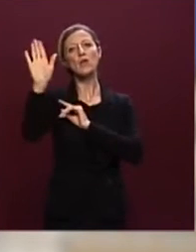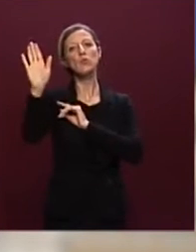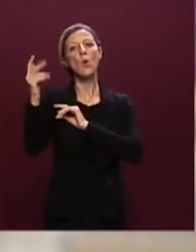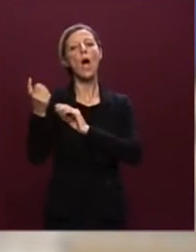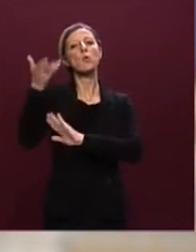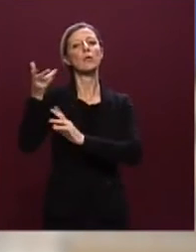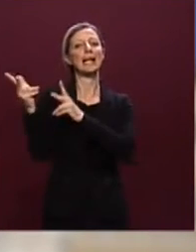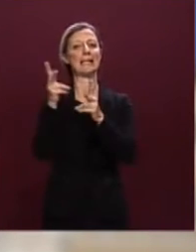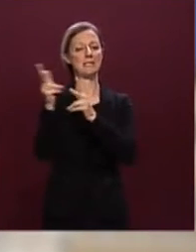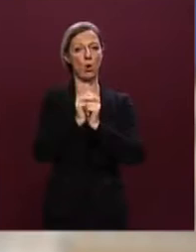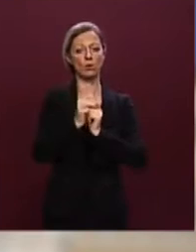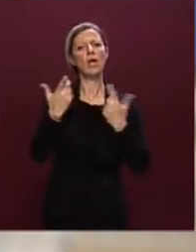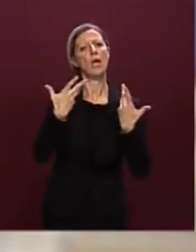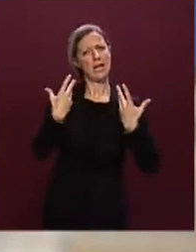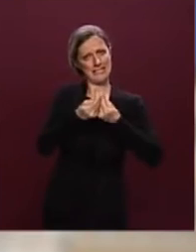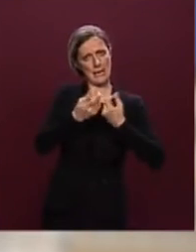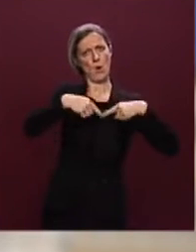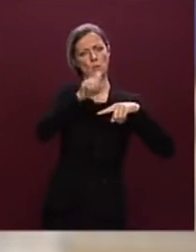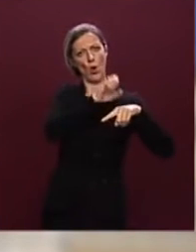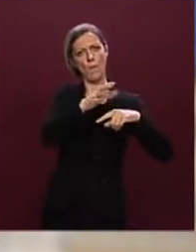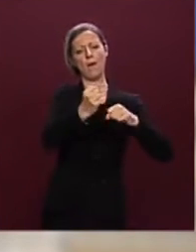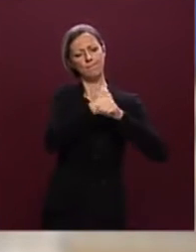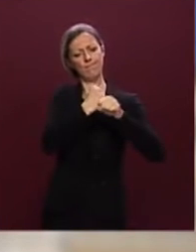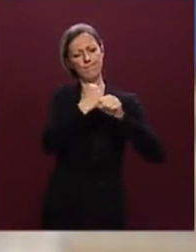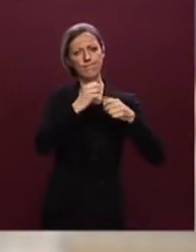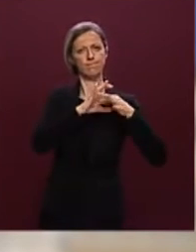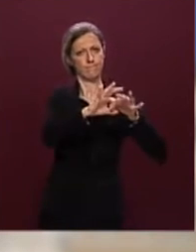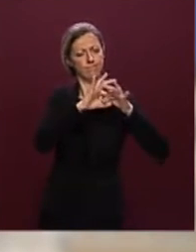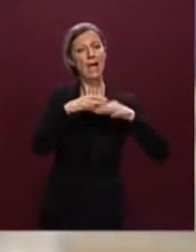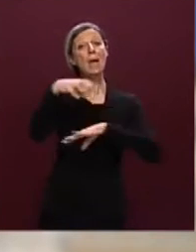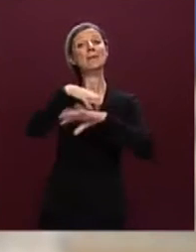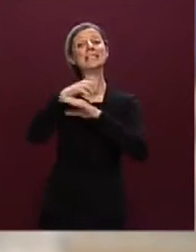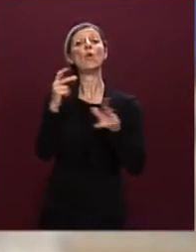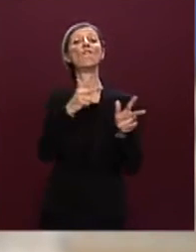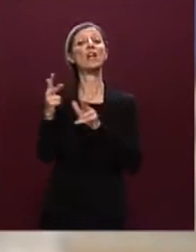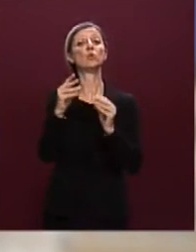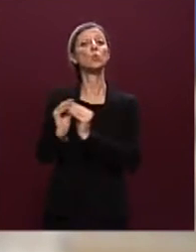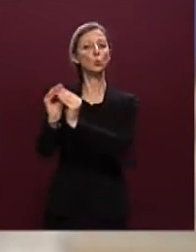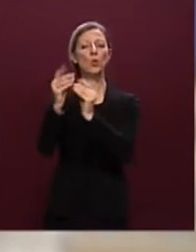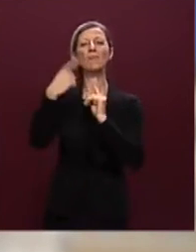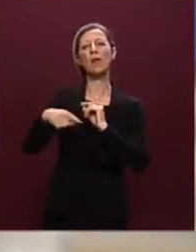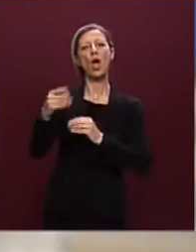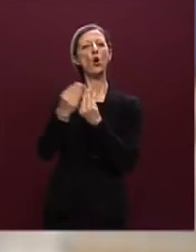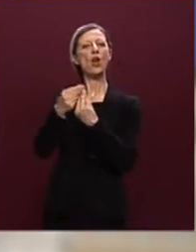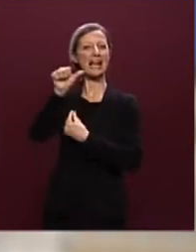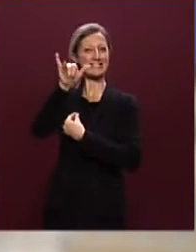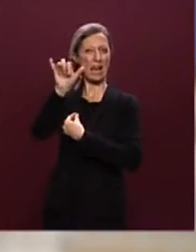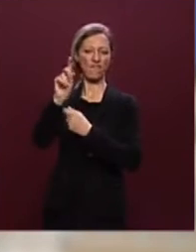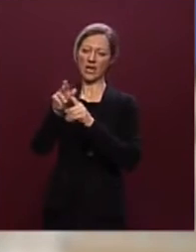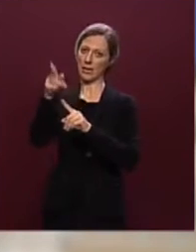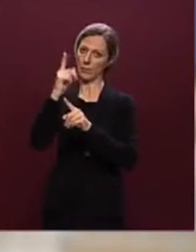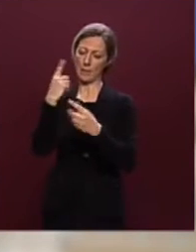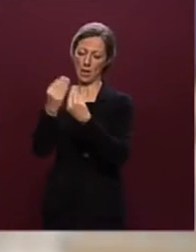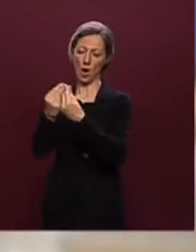lavorato di intesa con la Commissione europea e con il Ministero delle Infrastrutture, in modo particolare con il collega Salvini, definendo una